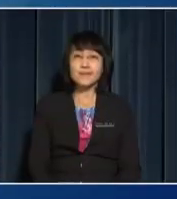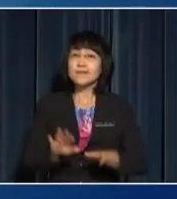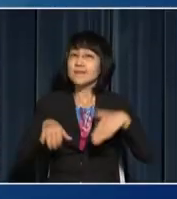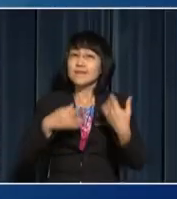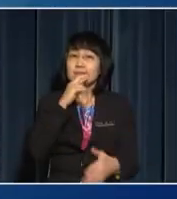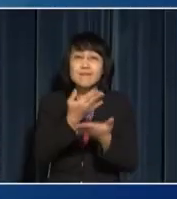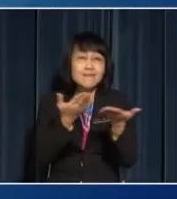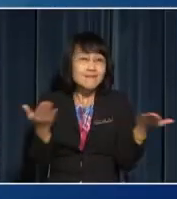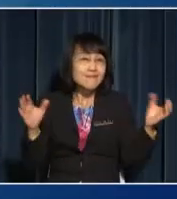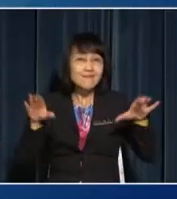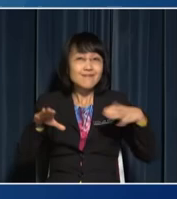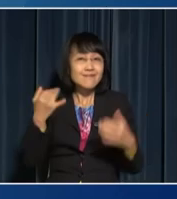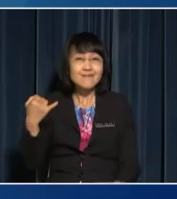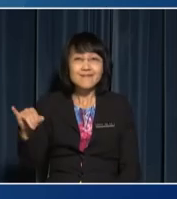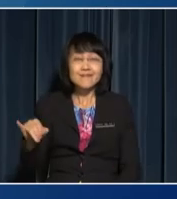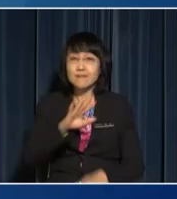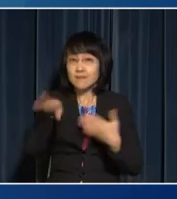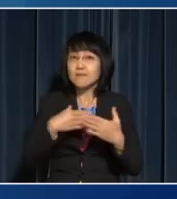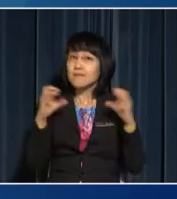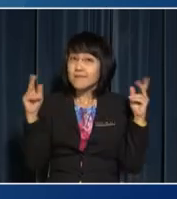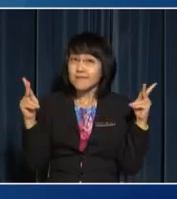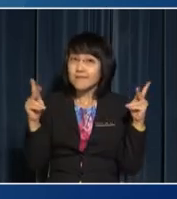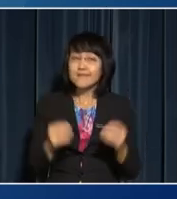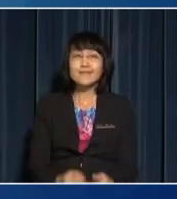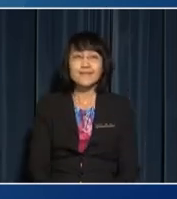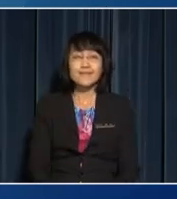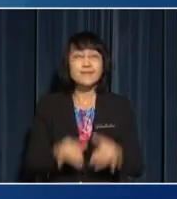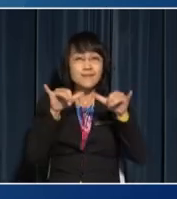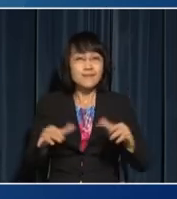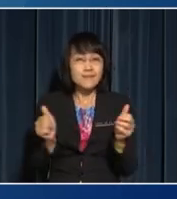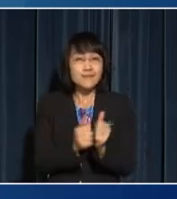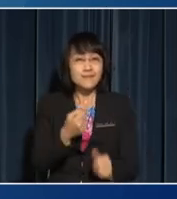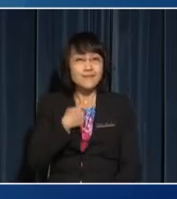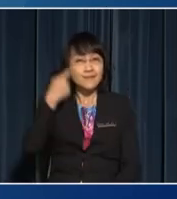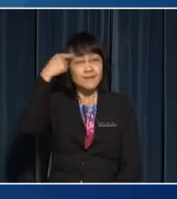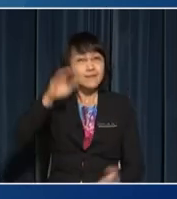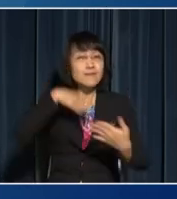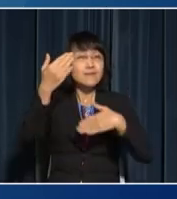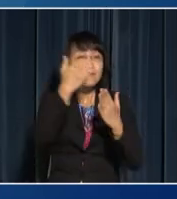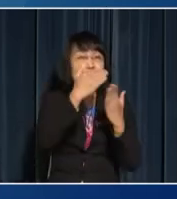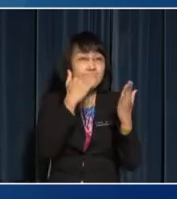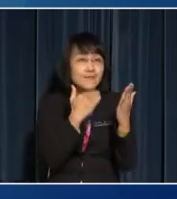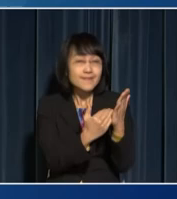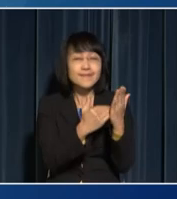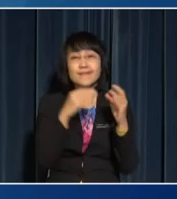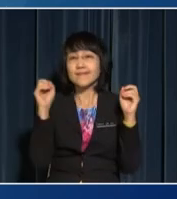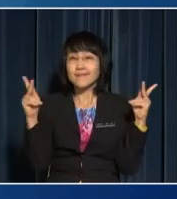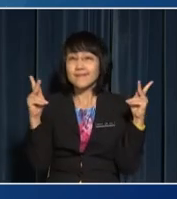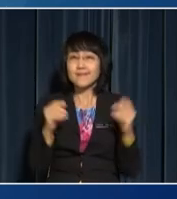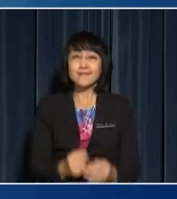How are you doing so far, boys and girls? Stay with me for the next part of our lesson, okay?